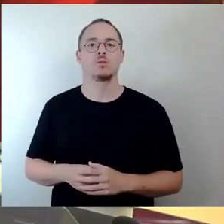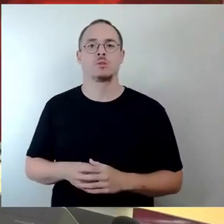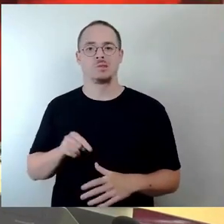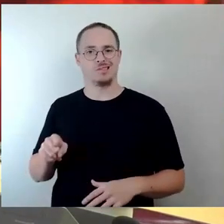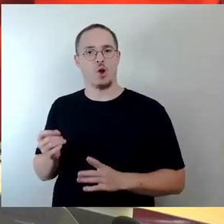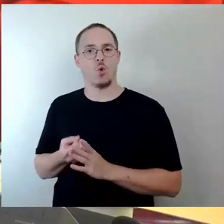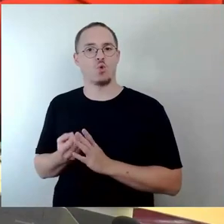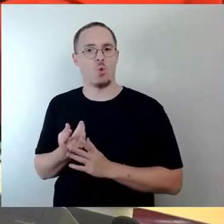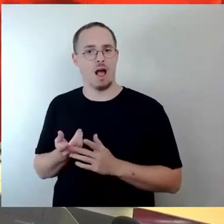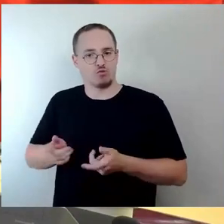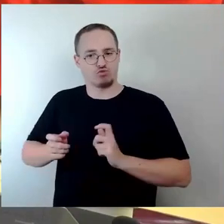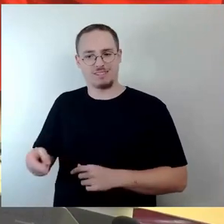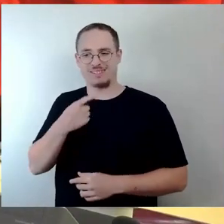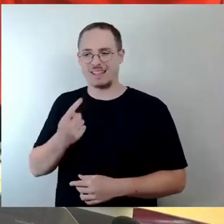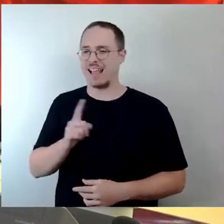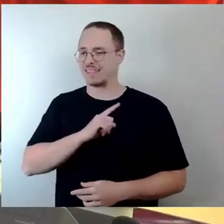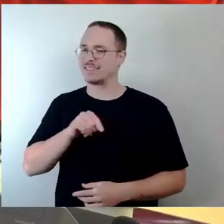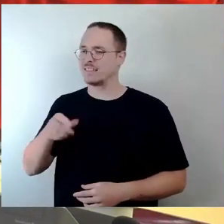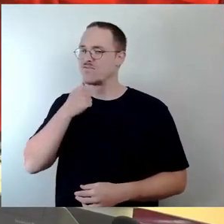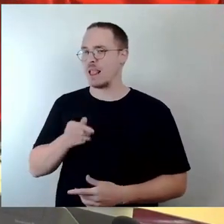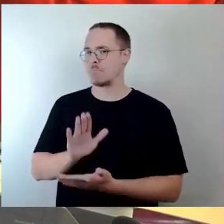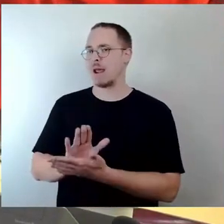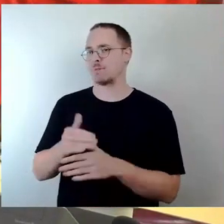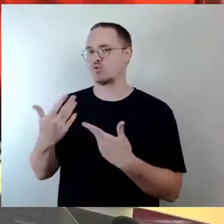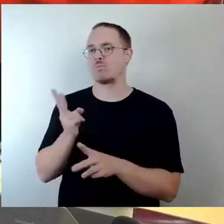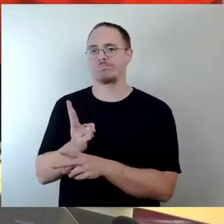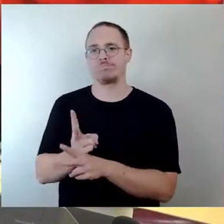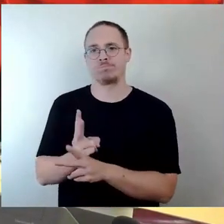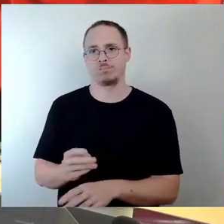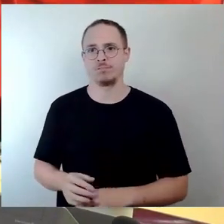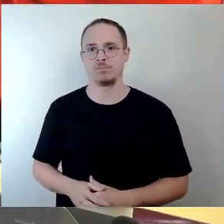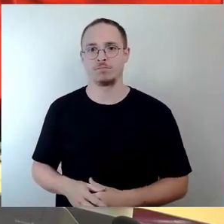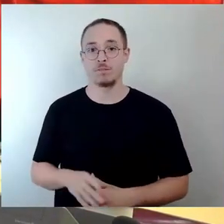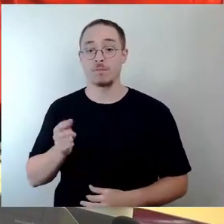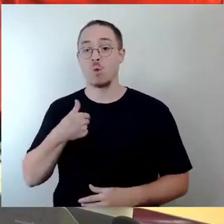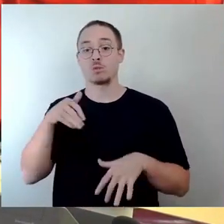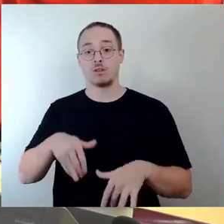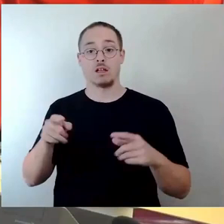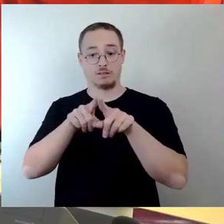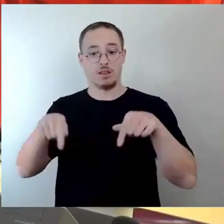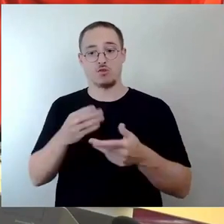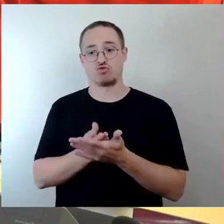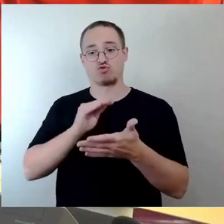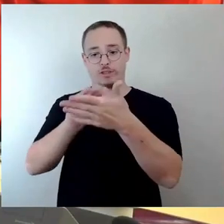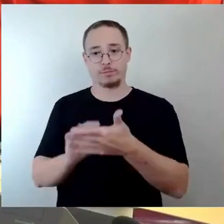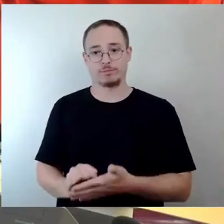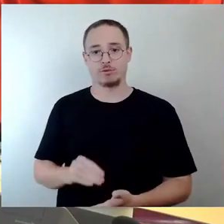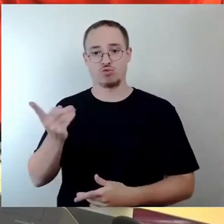wie es ist. Deswegen, ich habe es dann auch auf einem Zettel, den ich gleich abgeben kann, wäre mein Änderungsantrag.